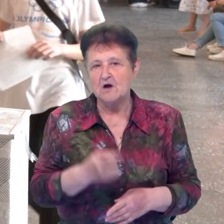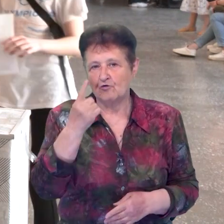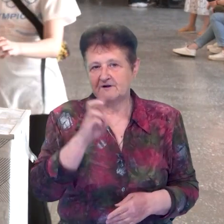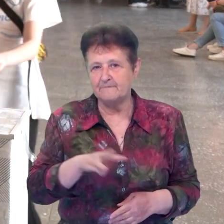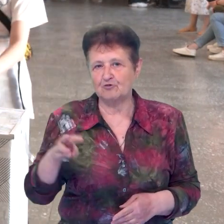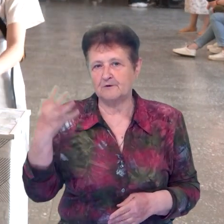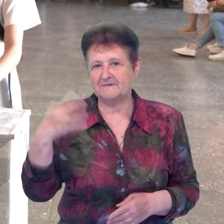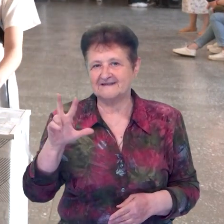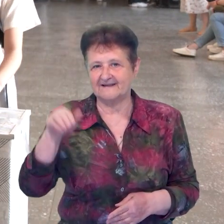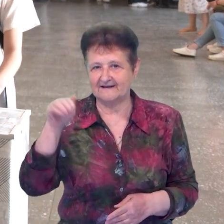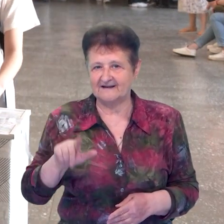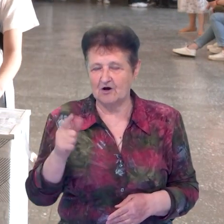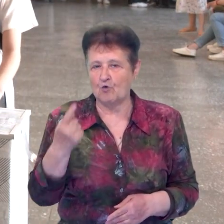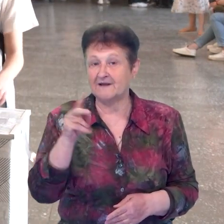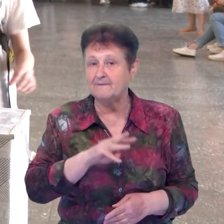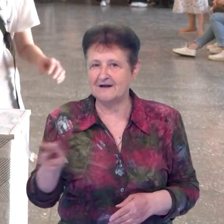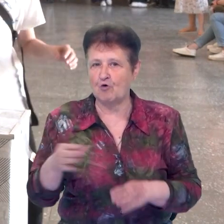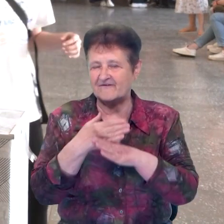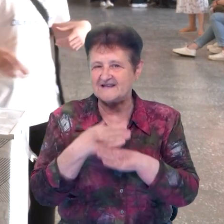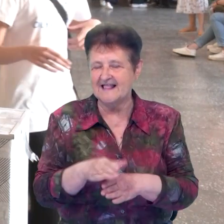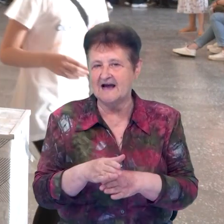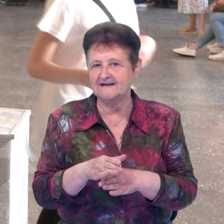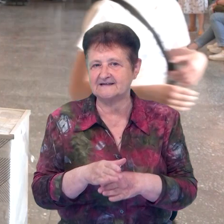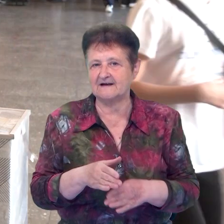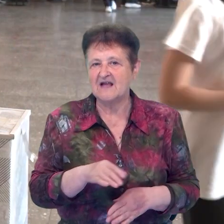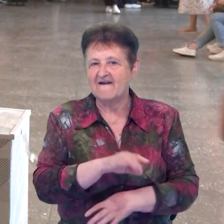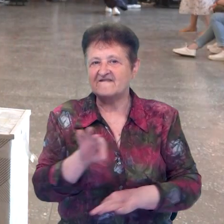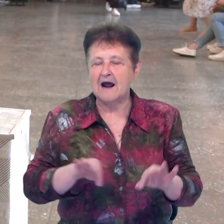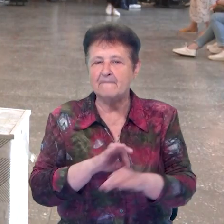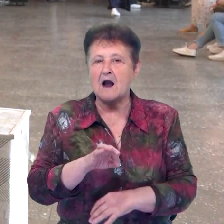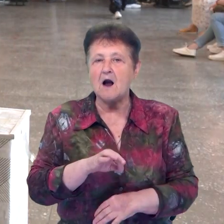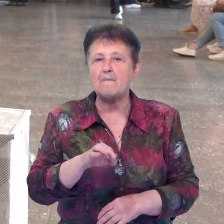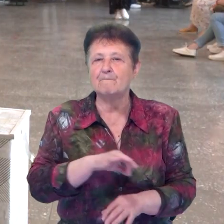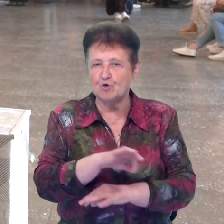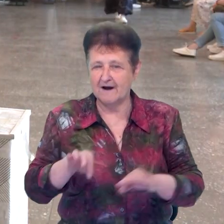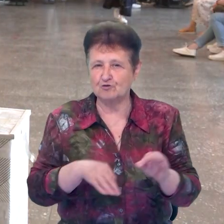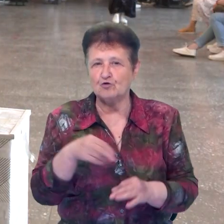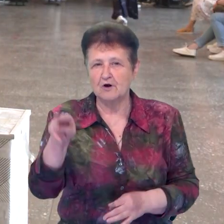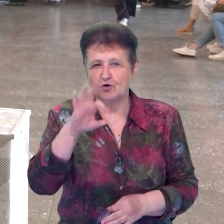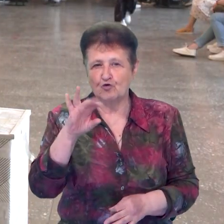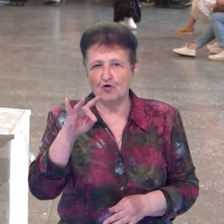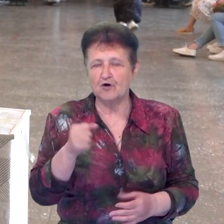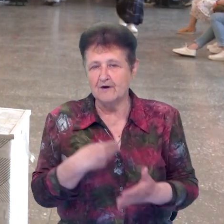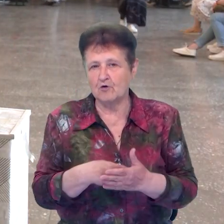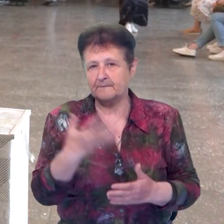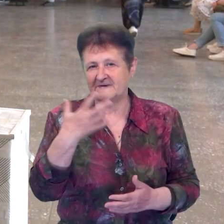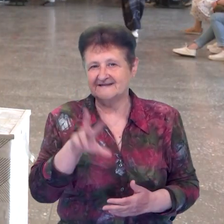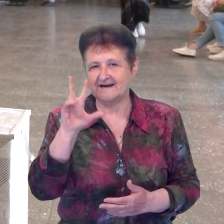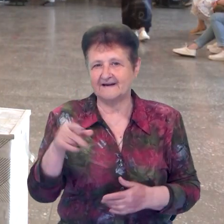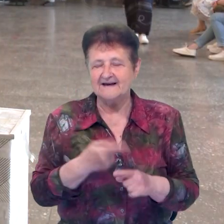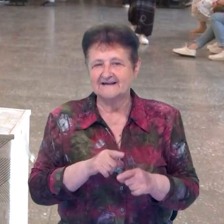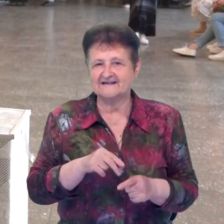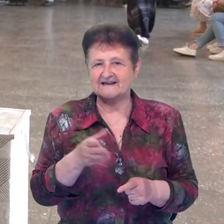53 тисячі гривень. Із них 1 мільйон виділяється в рамках проєкту, це донорські кошти. І 53 тисячі гривень – це